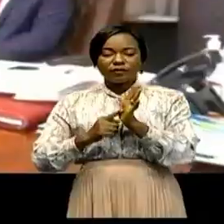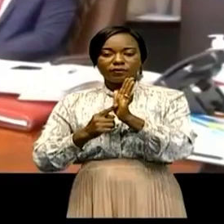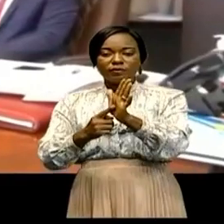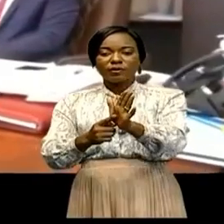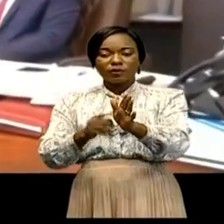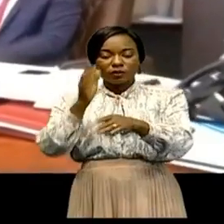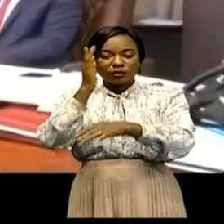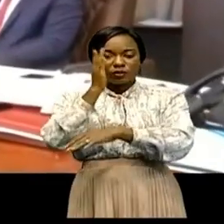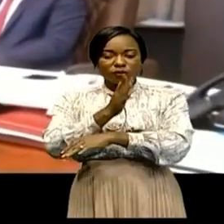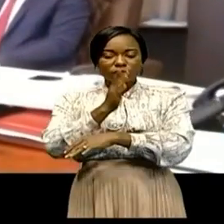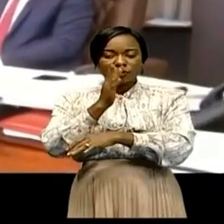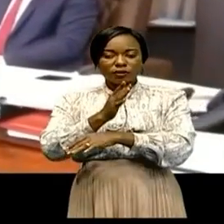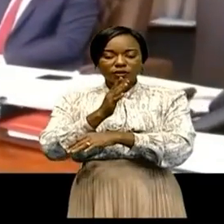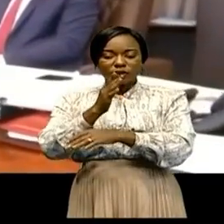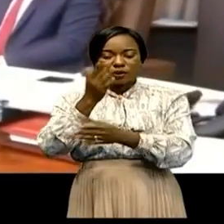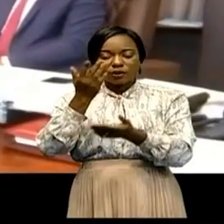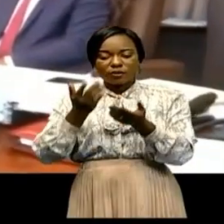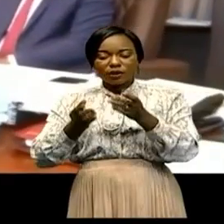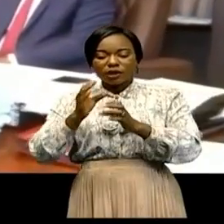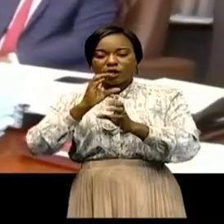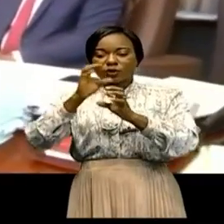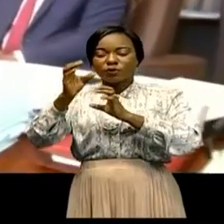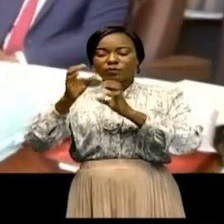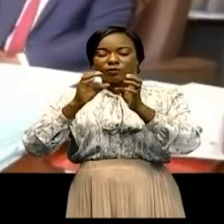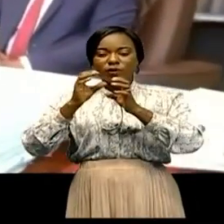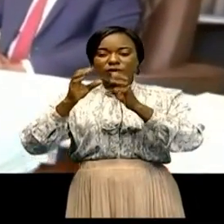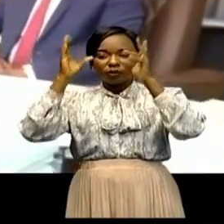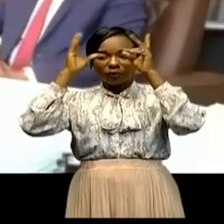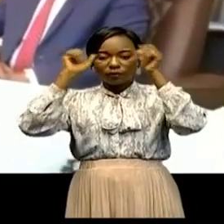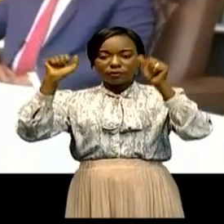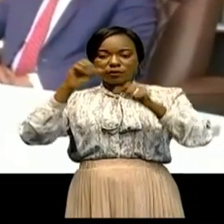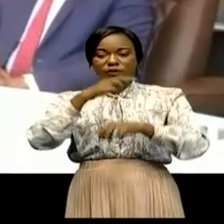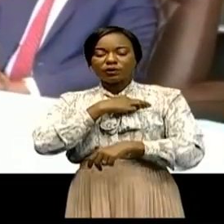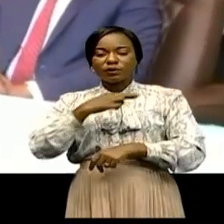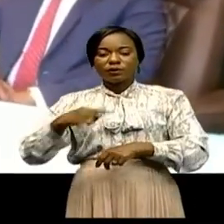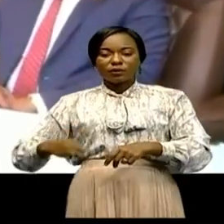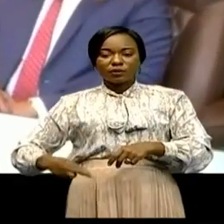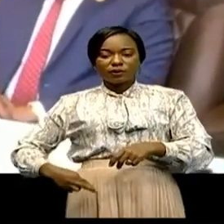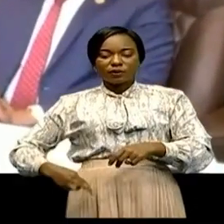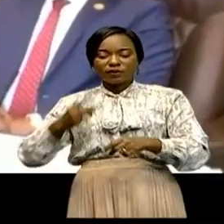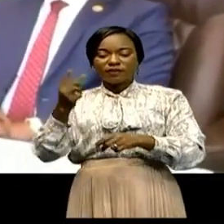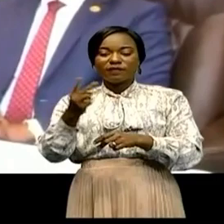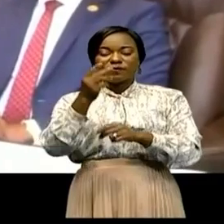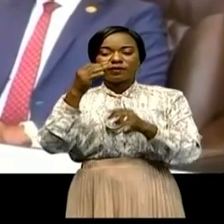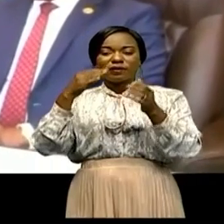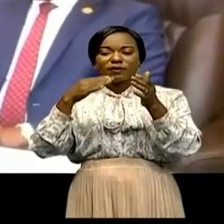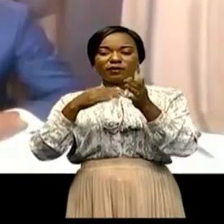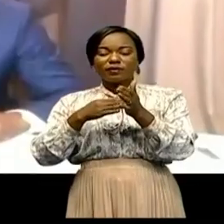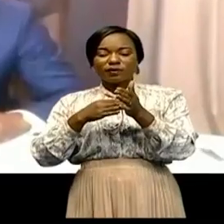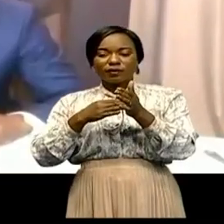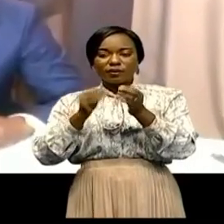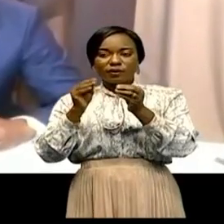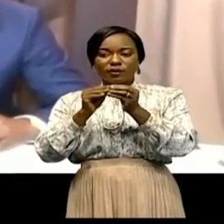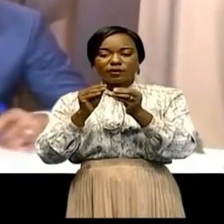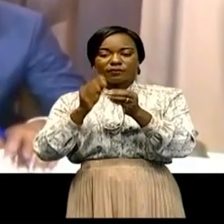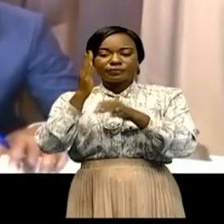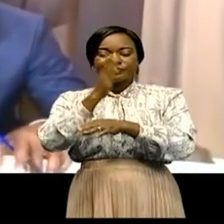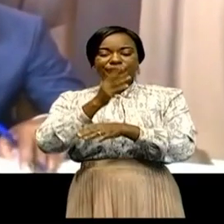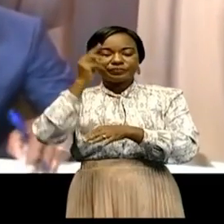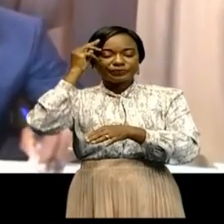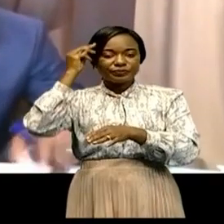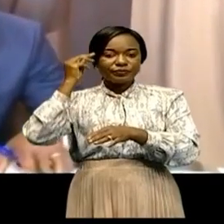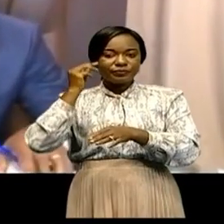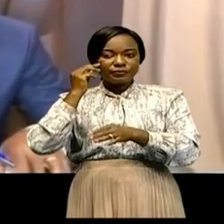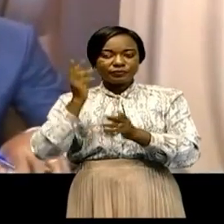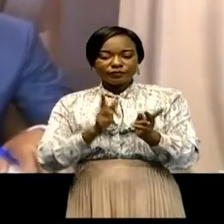Conseil, suivant la communication du Président de la République, à la 29e réunion du Conseil de Ministres, le projet du